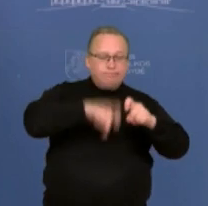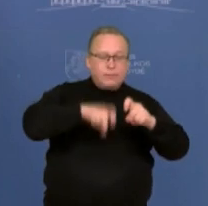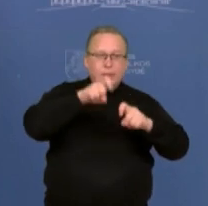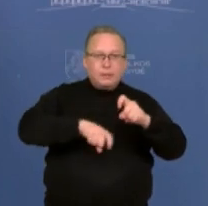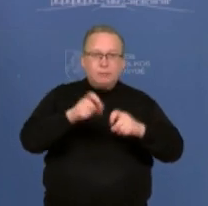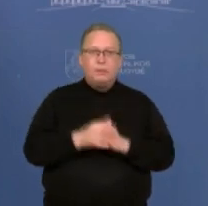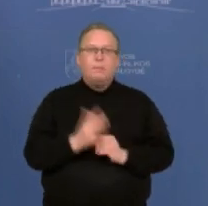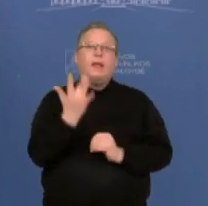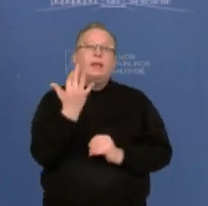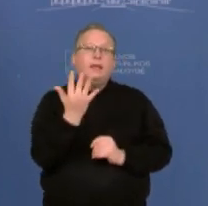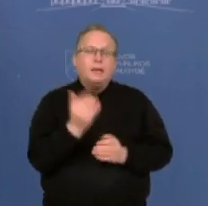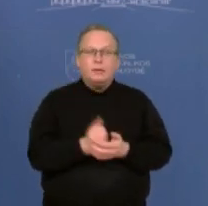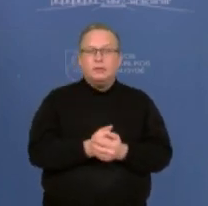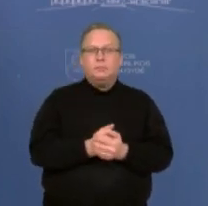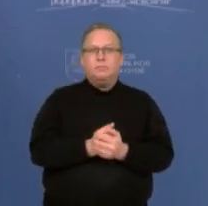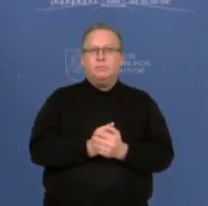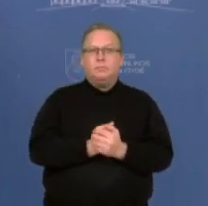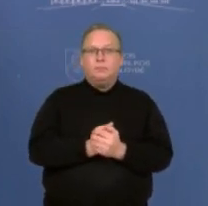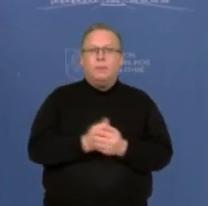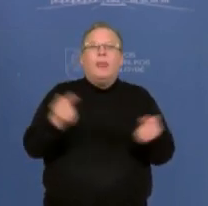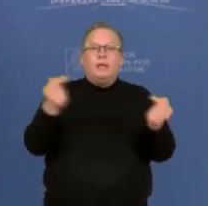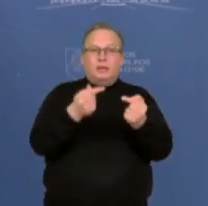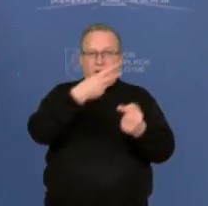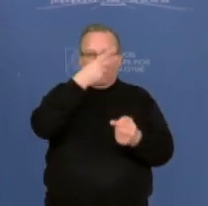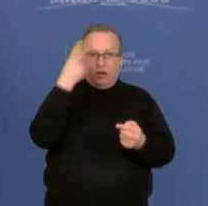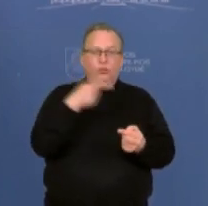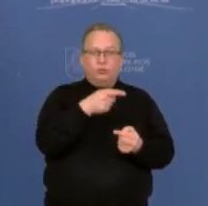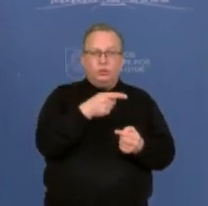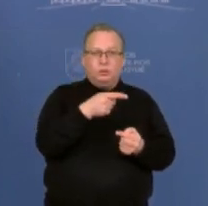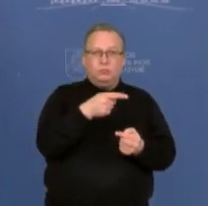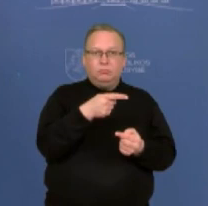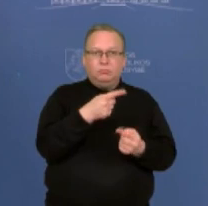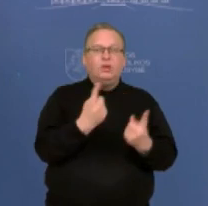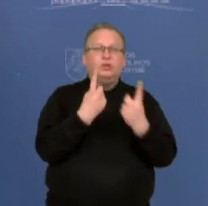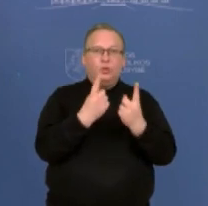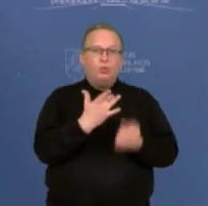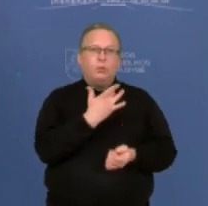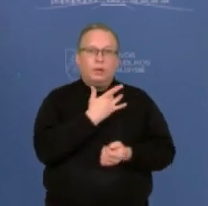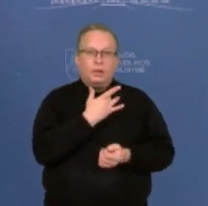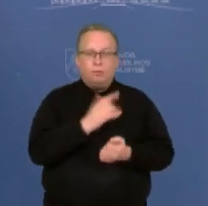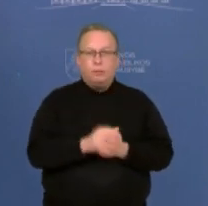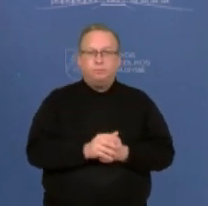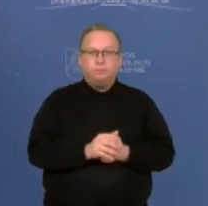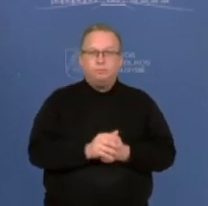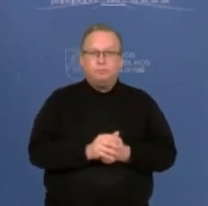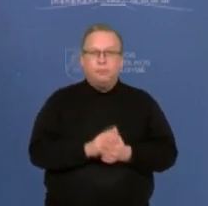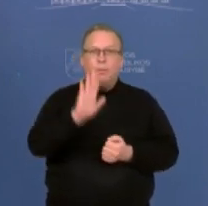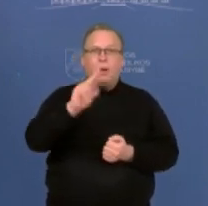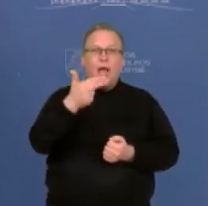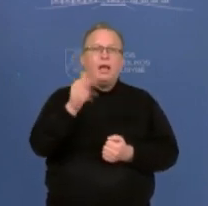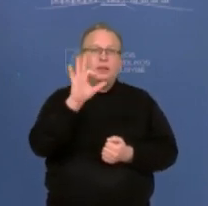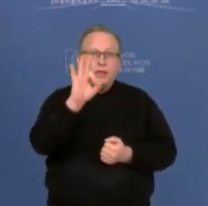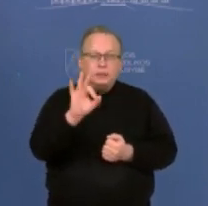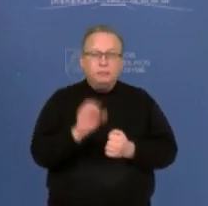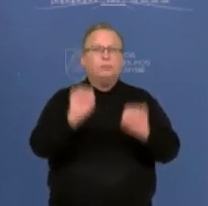juridinios mėnų skirtingi sandoriai atitinka Lietuvos nacionalinio saugumo interesus. Ministrė Augustas Tenkevičius, Bonesio Eino